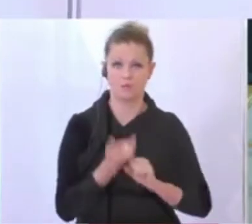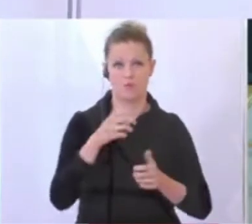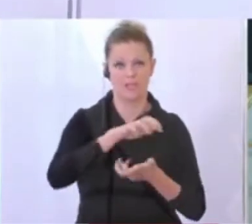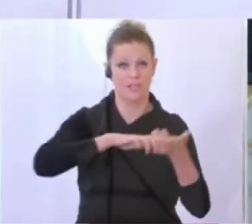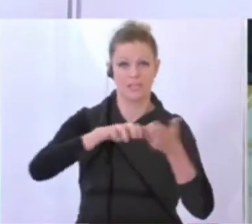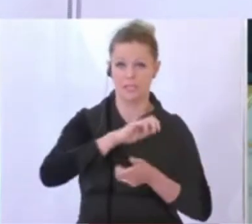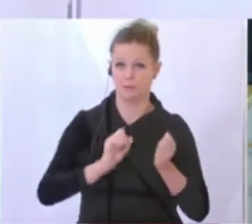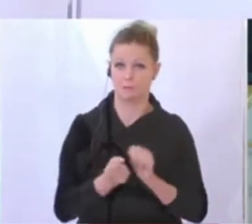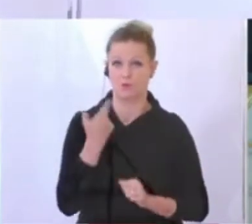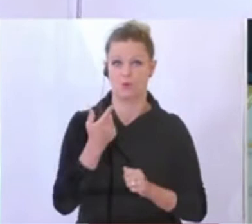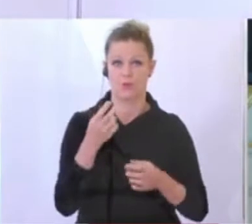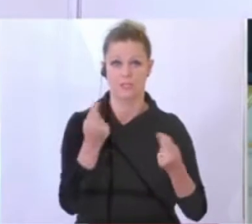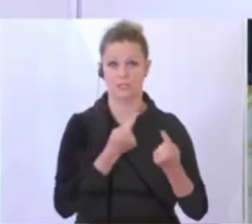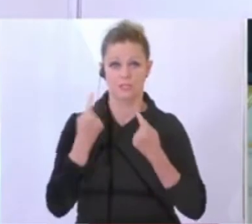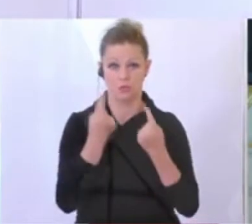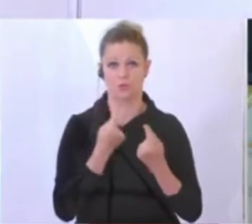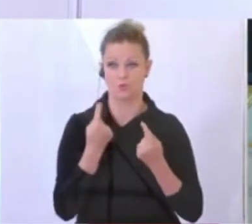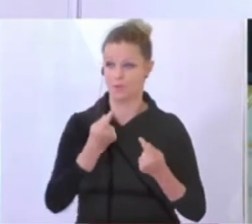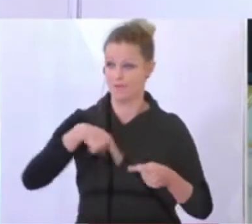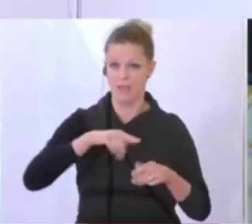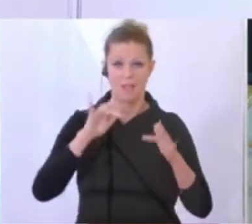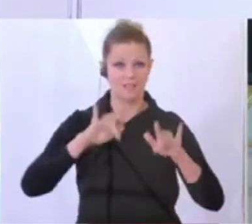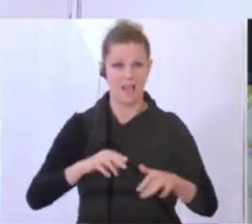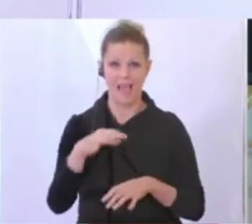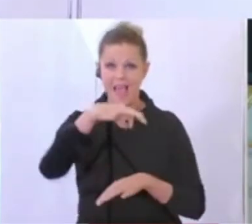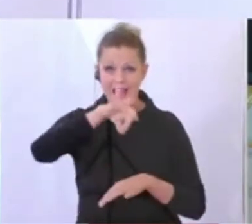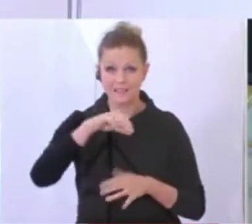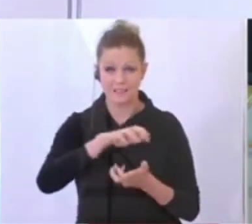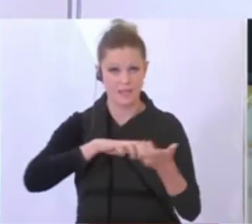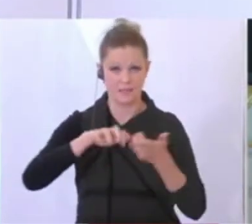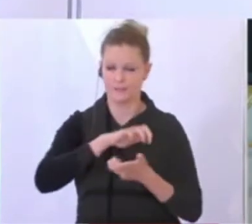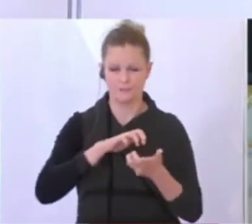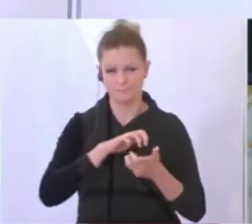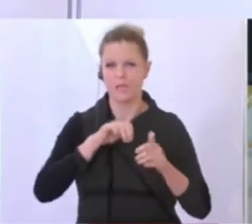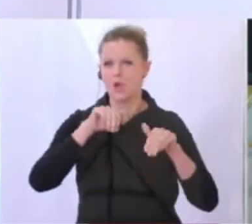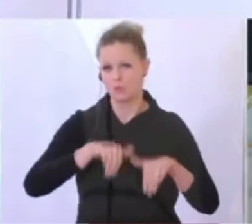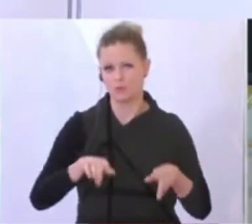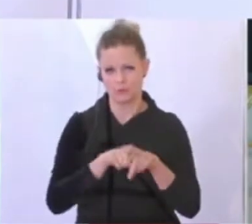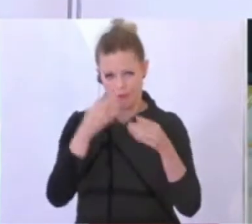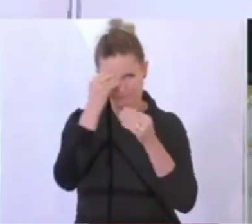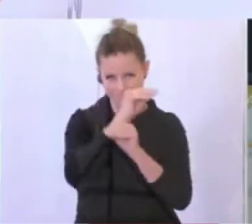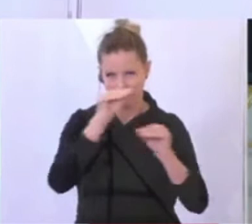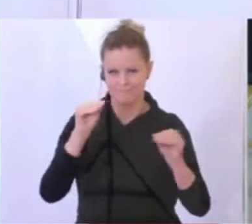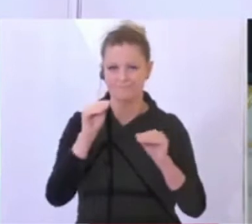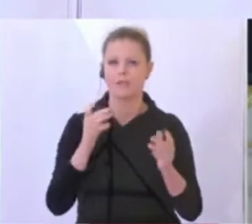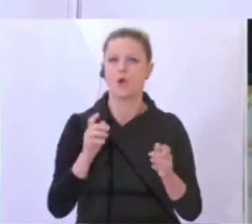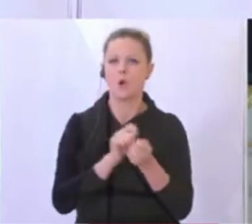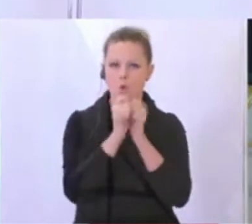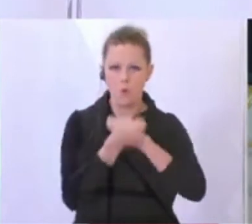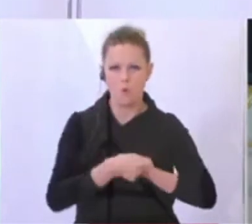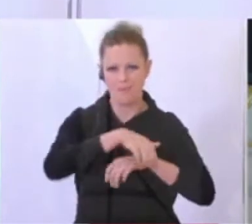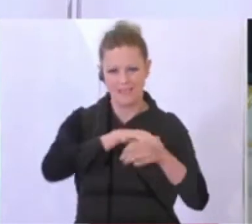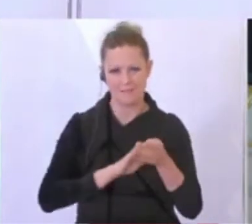einmaliger Einschlag. Es ist nicht die einzige Krise, die wir haben. Es wird Sie nicht wundern, wenn ich darauf verweise, dass wir mit der Ökologisierung des